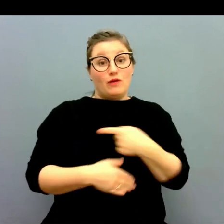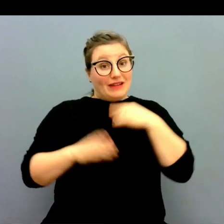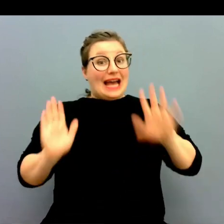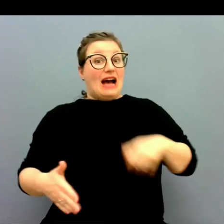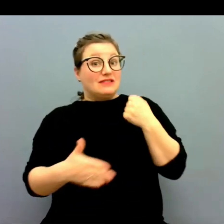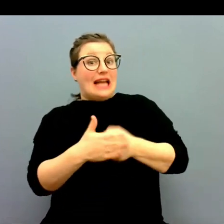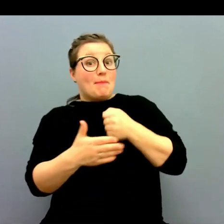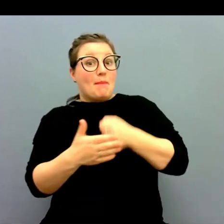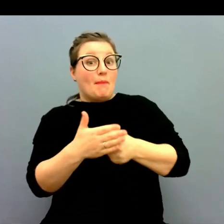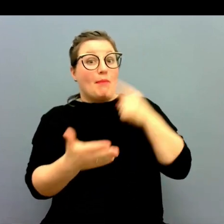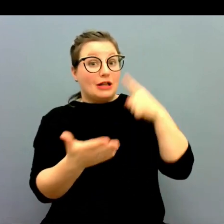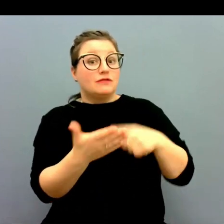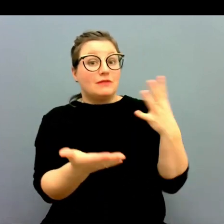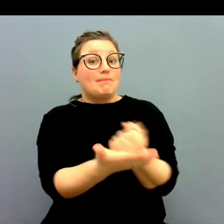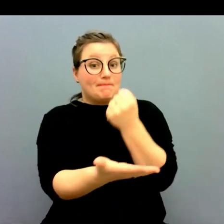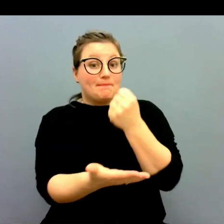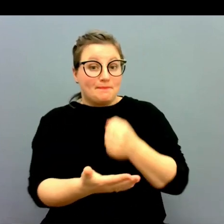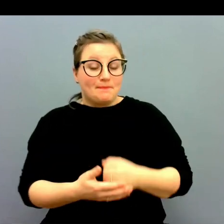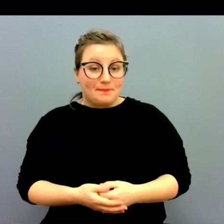verkligen, verkligen har kämpat för.